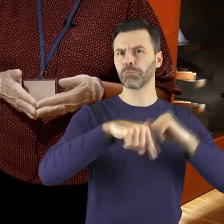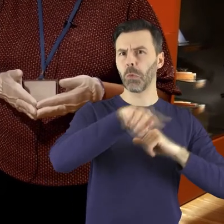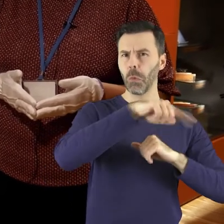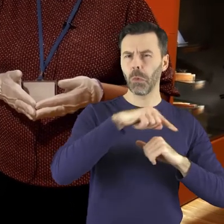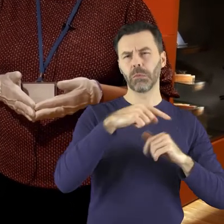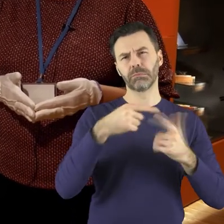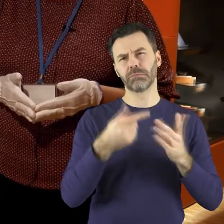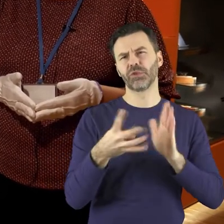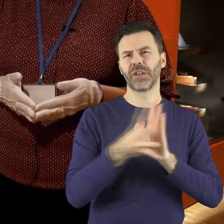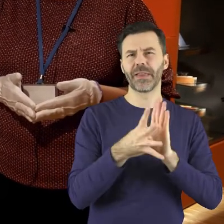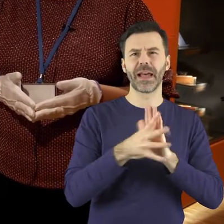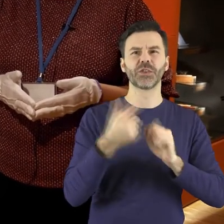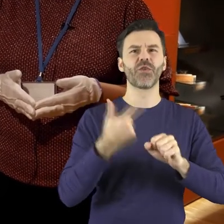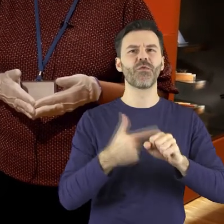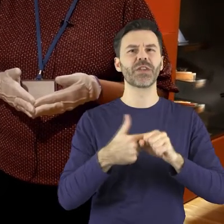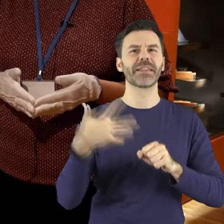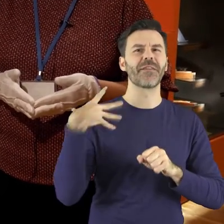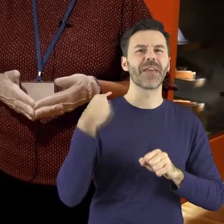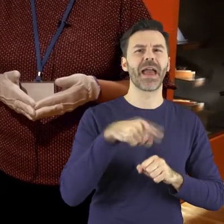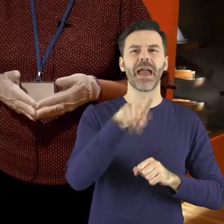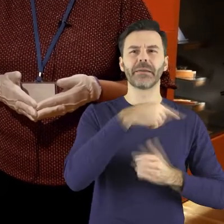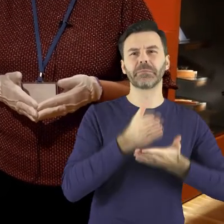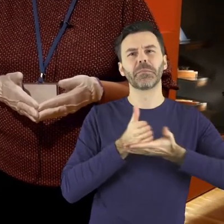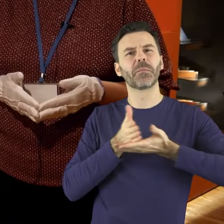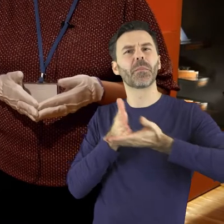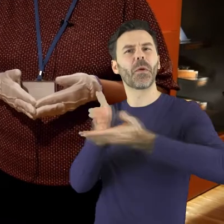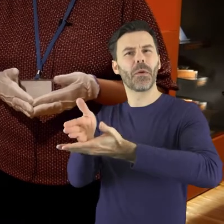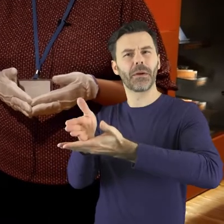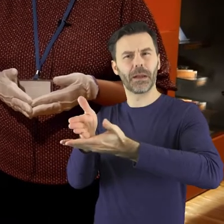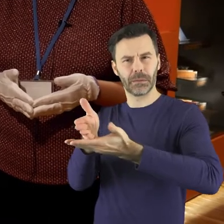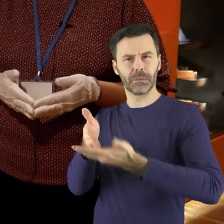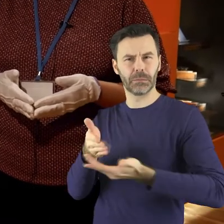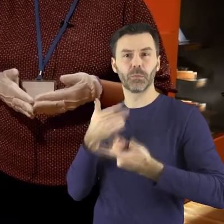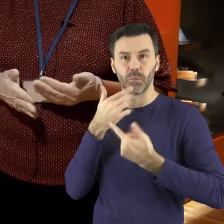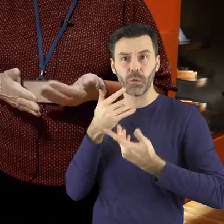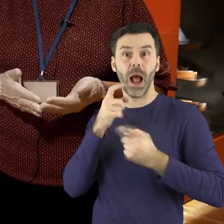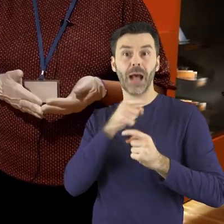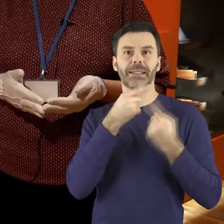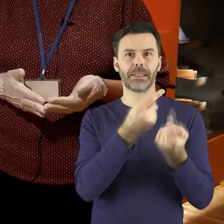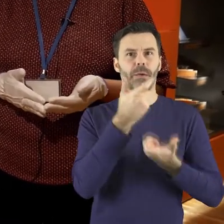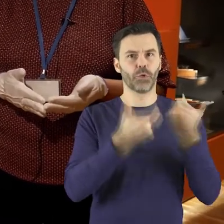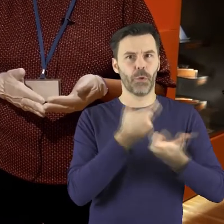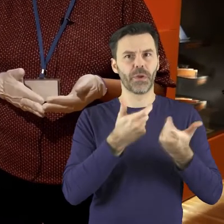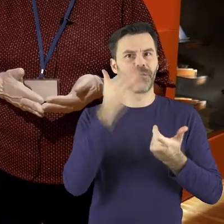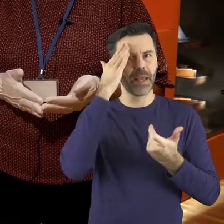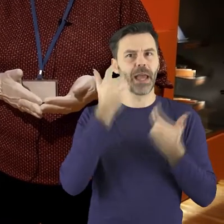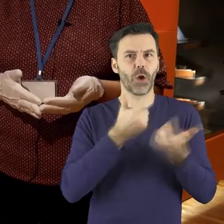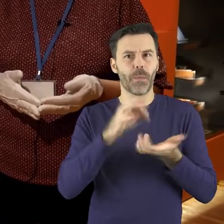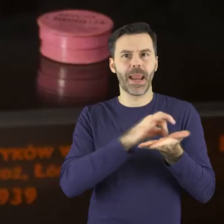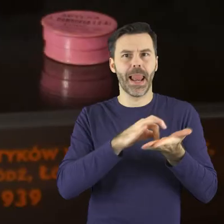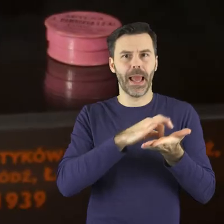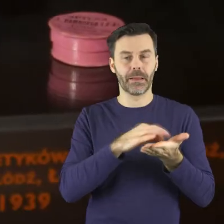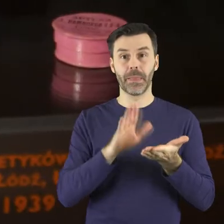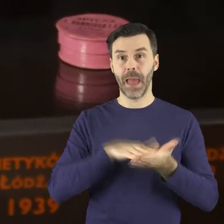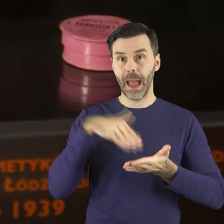często na przełomie XIX i XX wieku udzielali porad medycznych, ale też potrafili wykonać lekarstwa własnoręcznie.